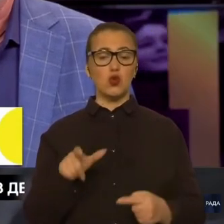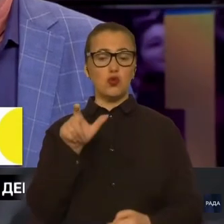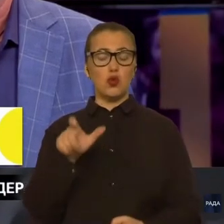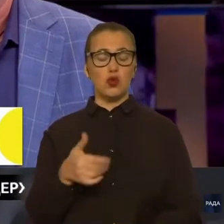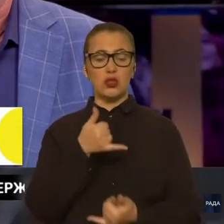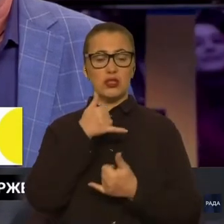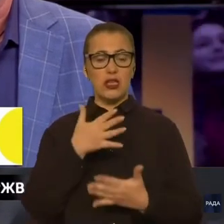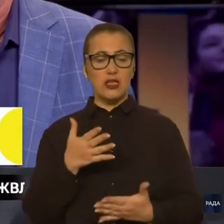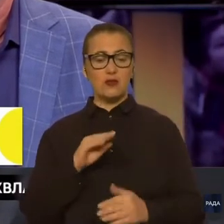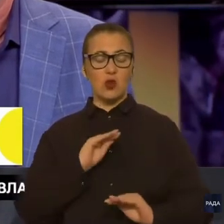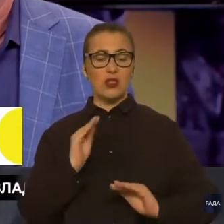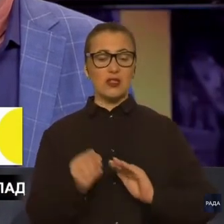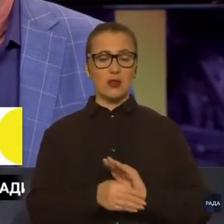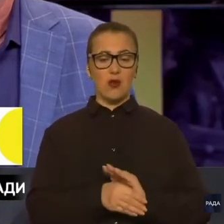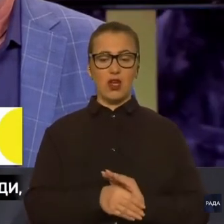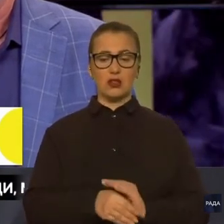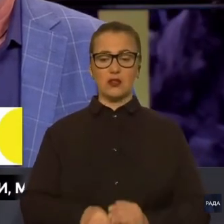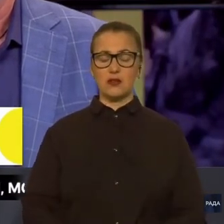не змогли сховатися?